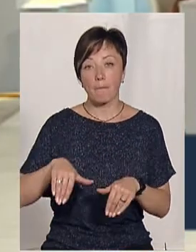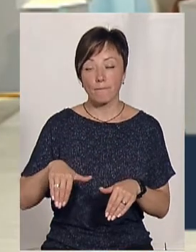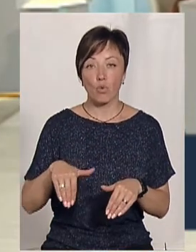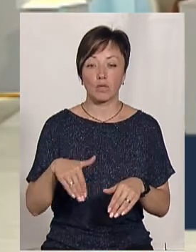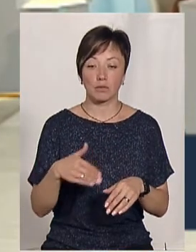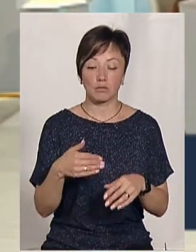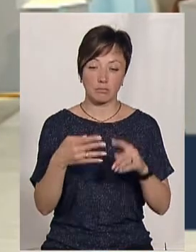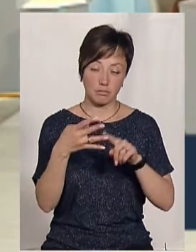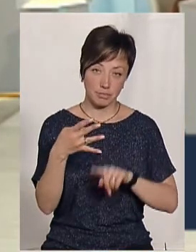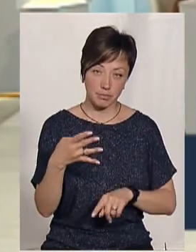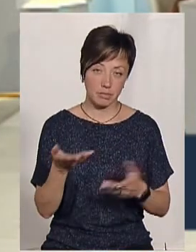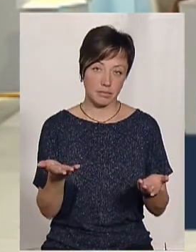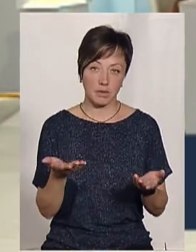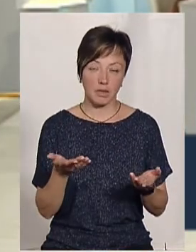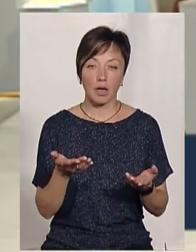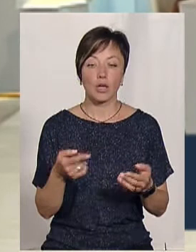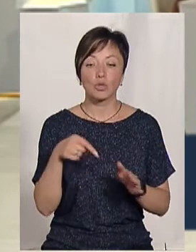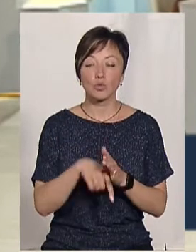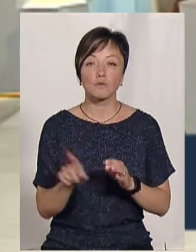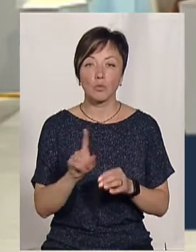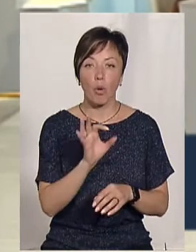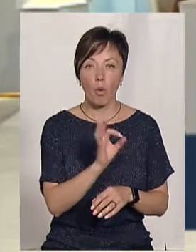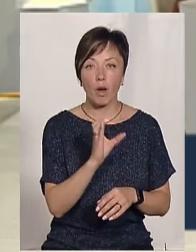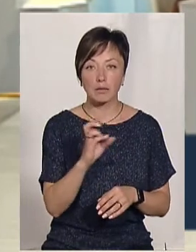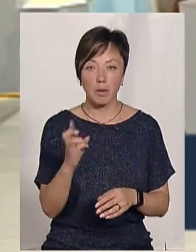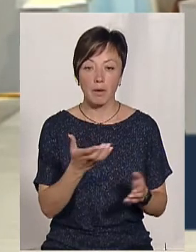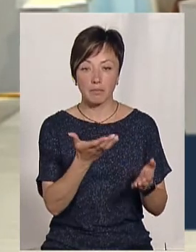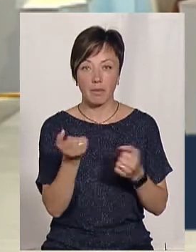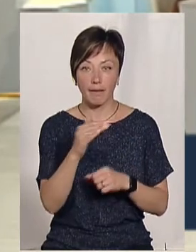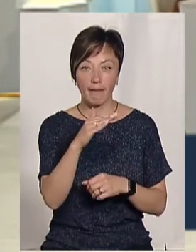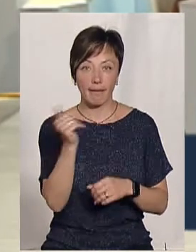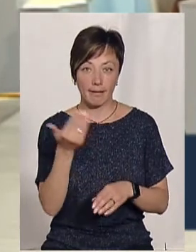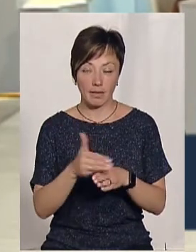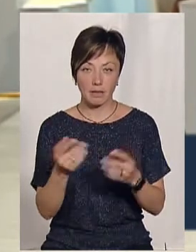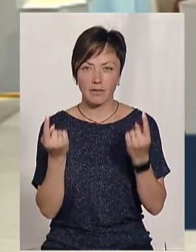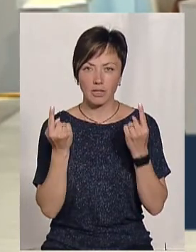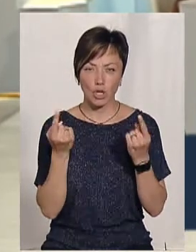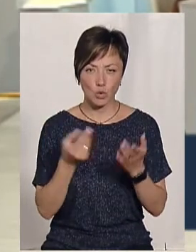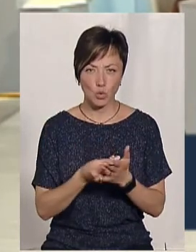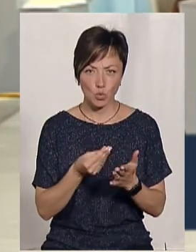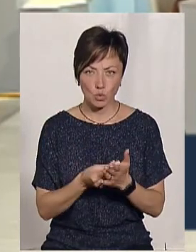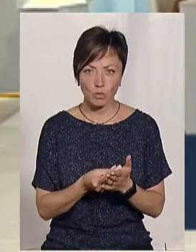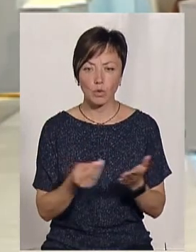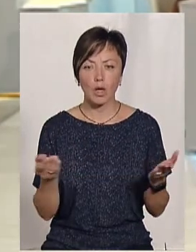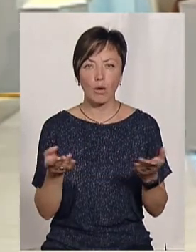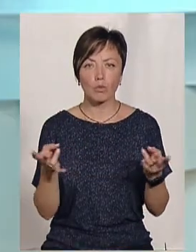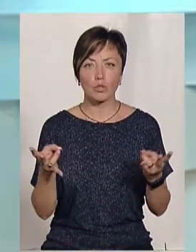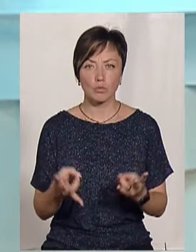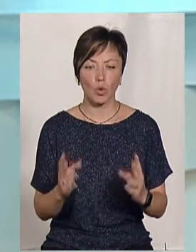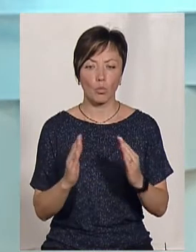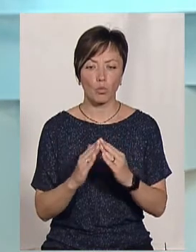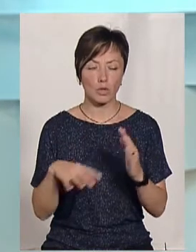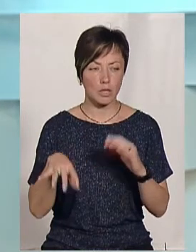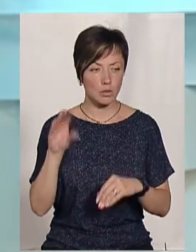далі все інше. Суть в чому? ОСББ бере кредит на оцю величезну суму, яку потребує